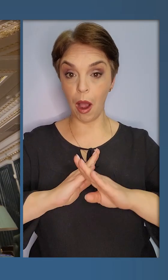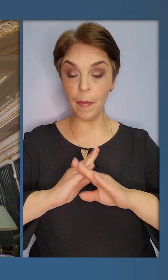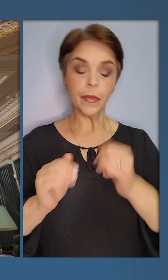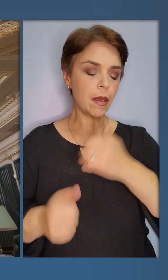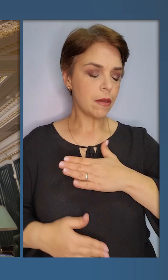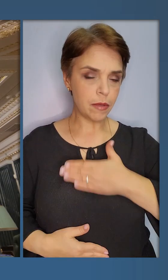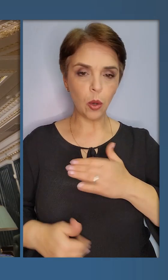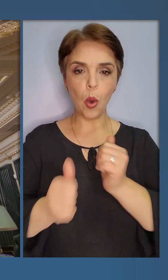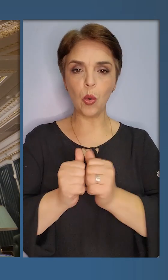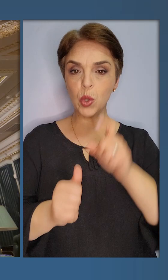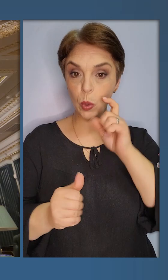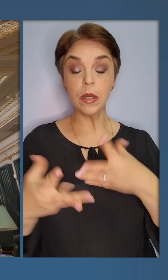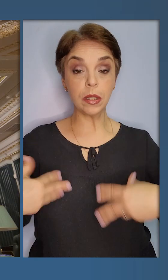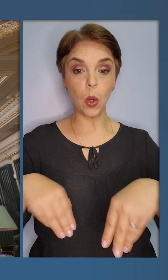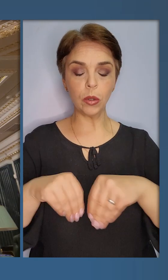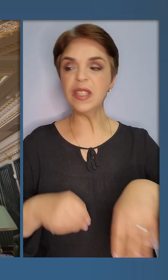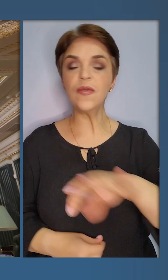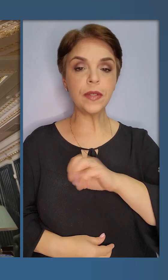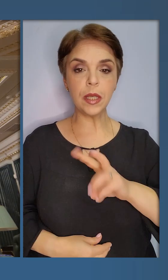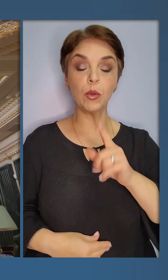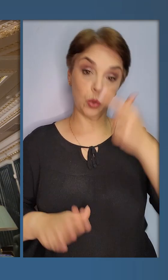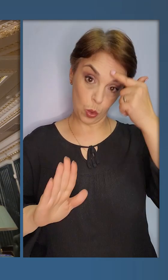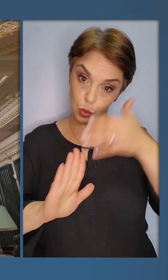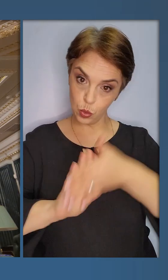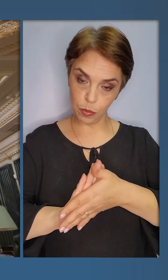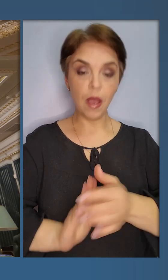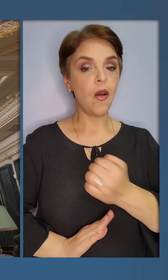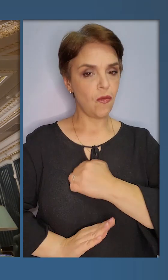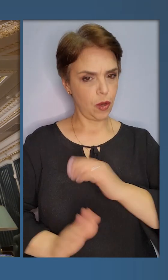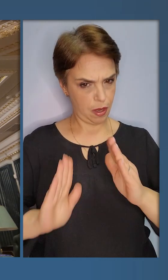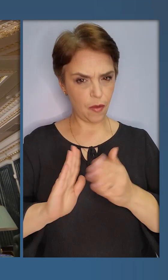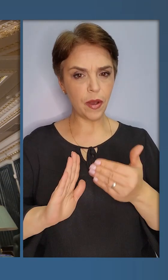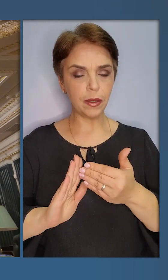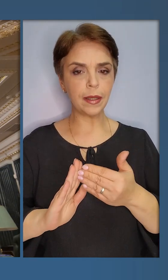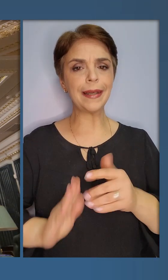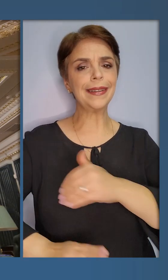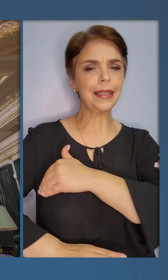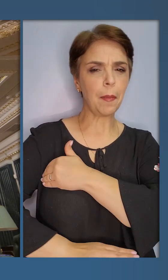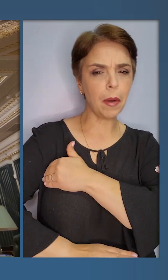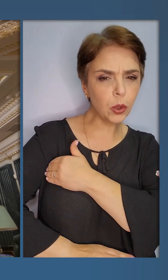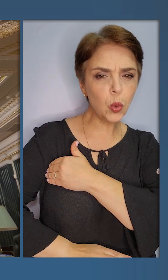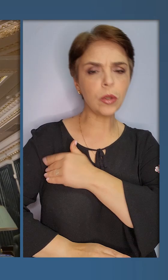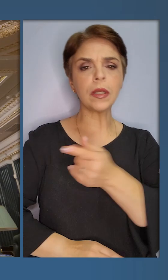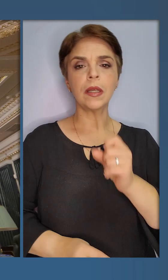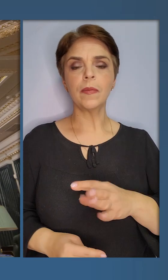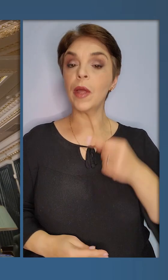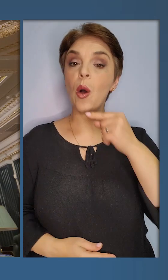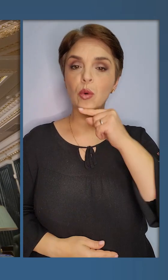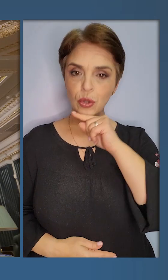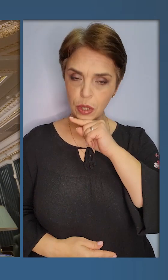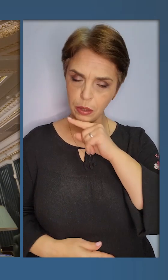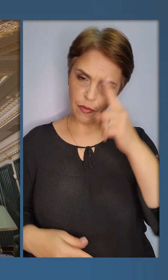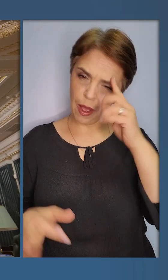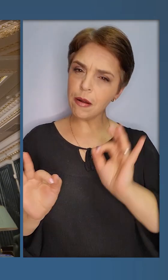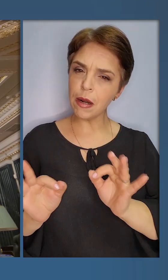І дякую кожній українській родині, усім, хто розуміє воєнні виклики, температурні та ощадливо,